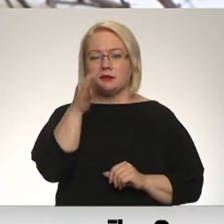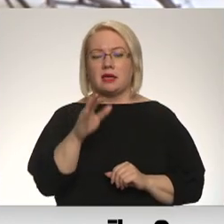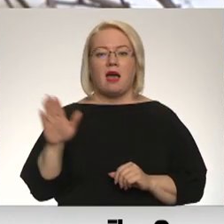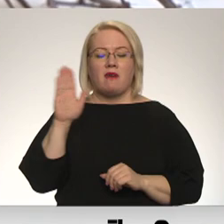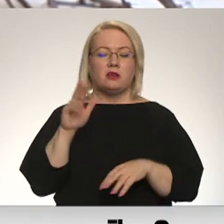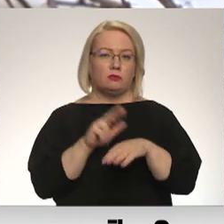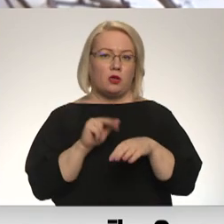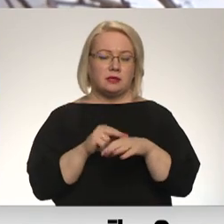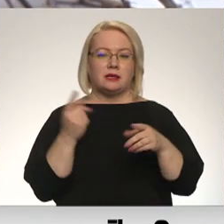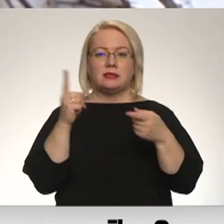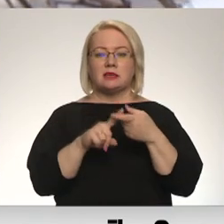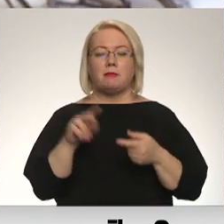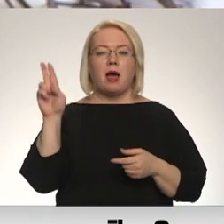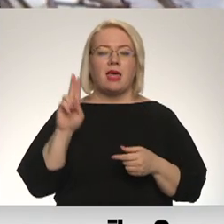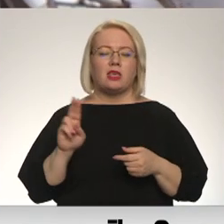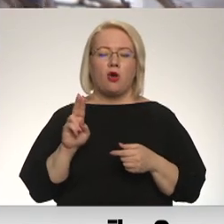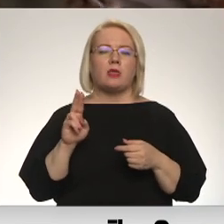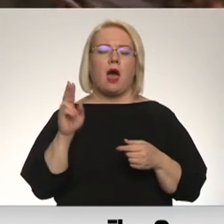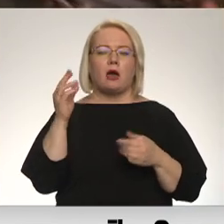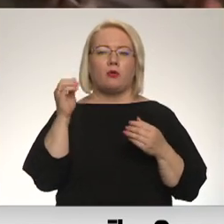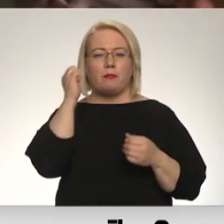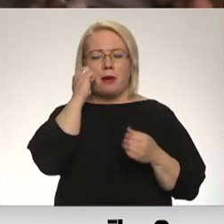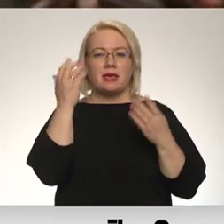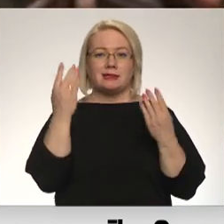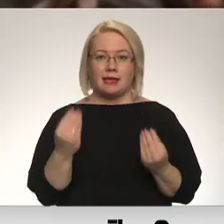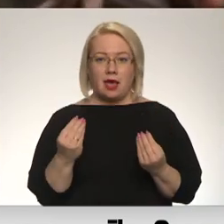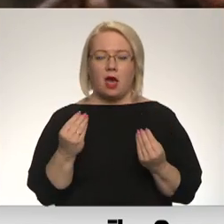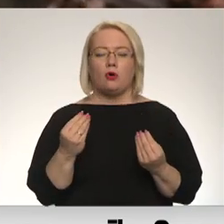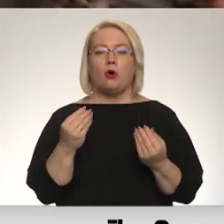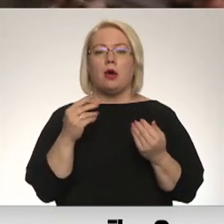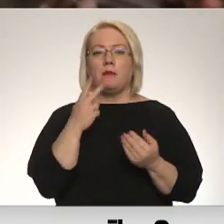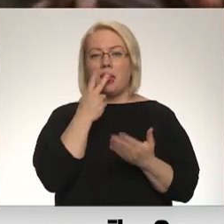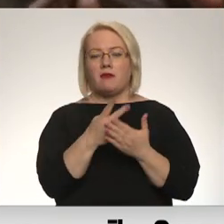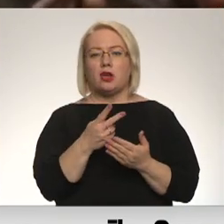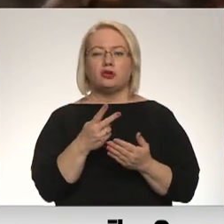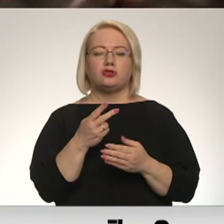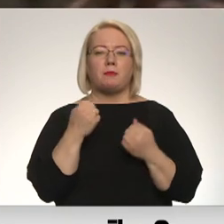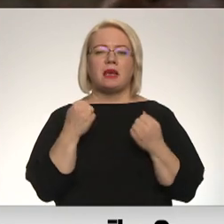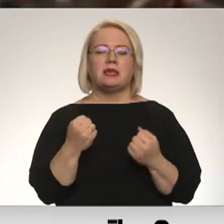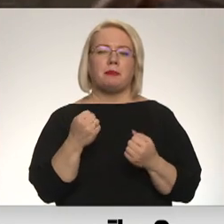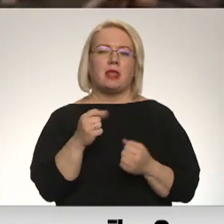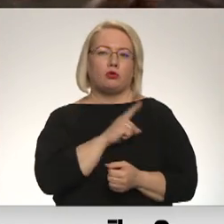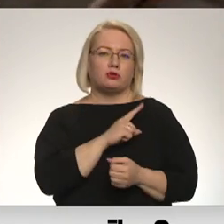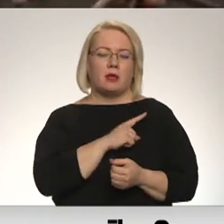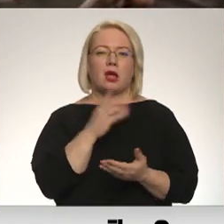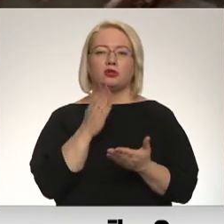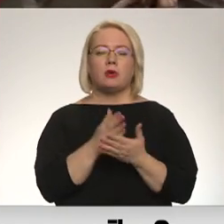policijas aizdībā ar Leģionāru piemiņas dienu pastiprinātu uzmanību pievērš tam, kas šobrīd notiek informatīvajā telpā.